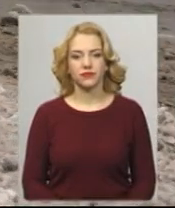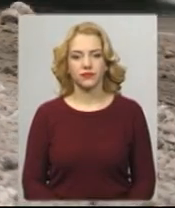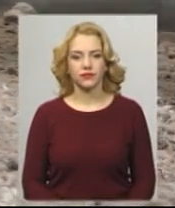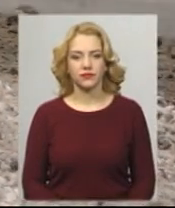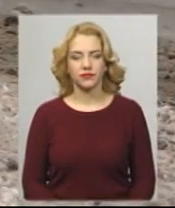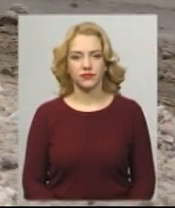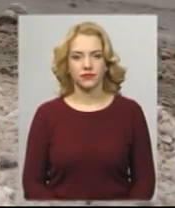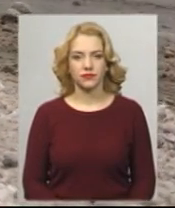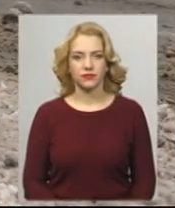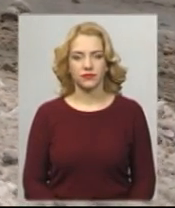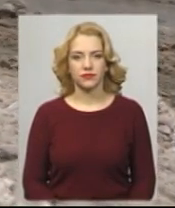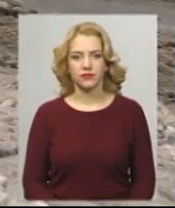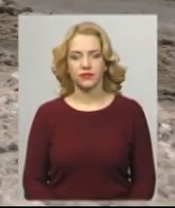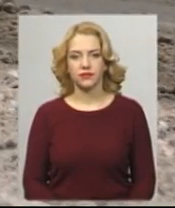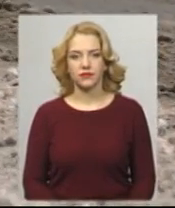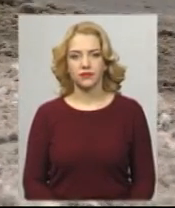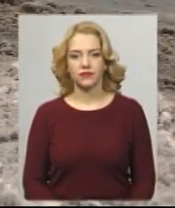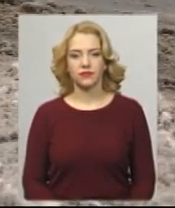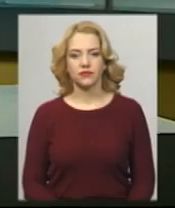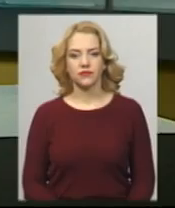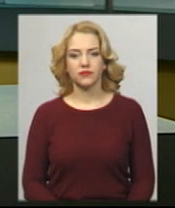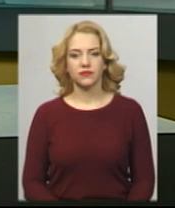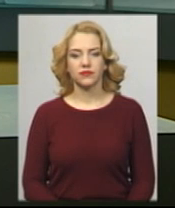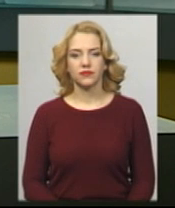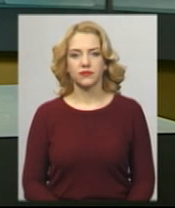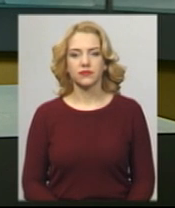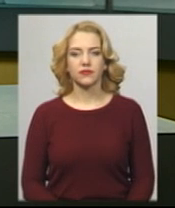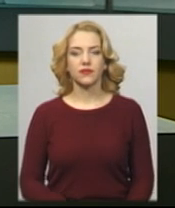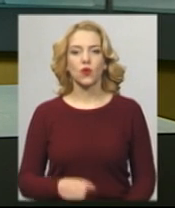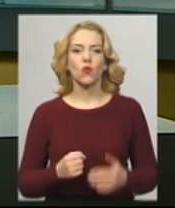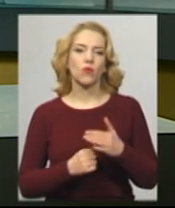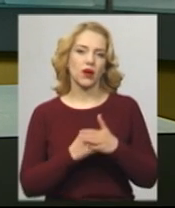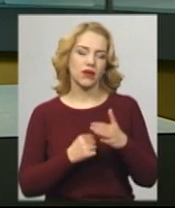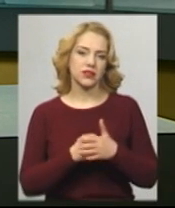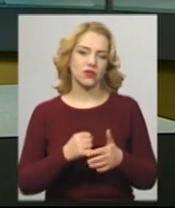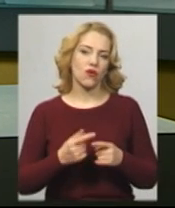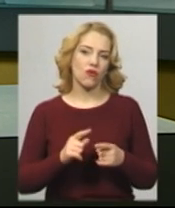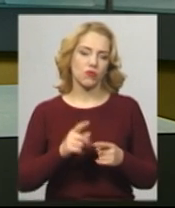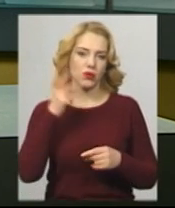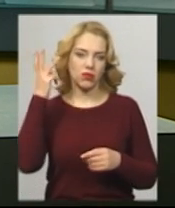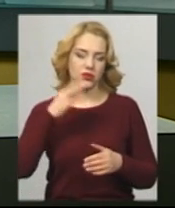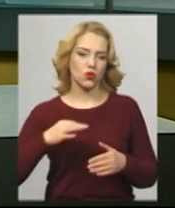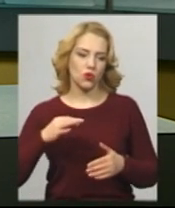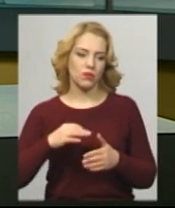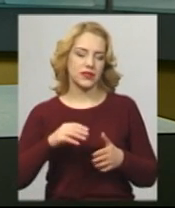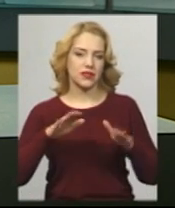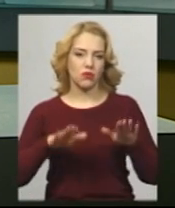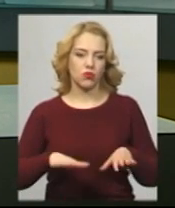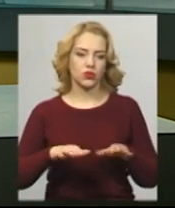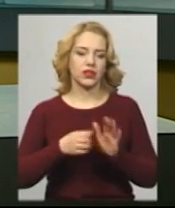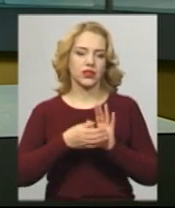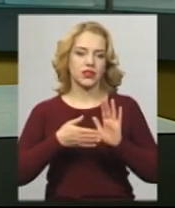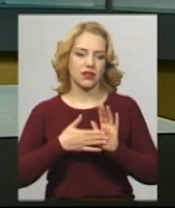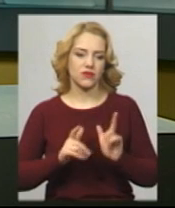Дем'ян Цегольник. Новини на Суспільному. Хмельниччина. У базовому Хмельницькій області пункті реєстрації вступників на